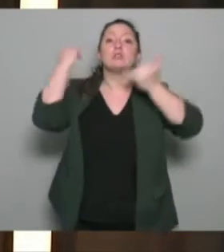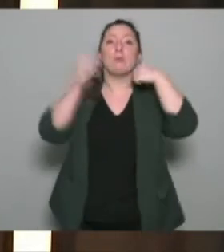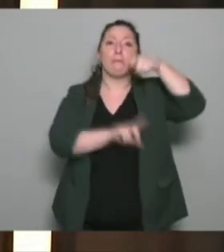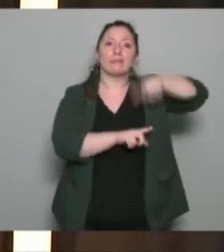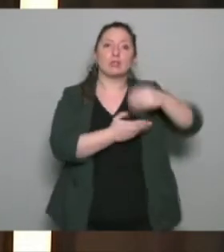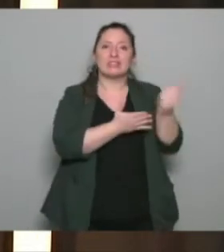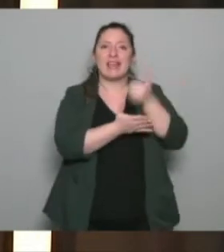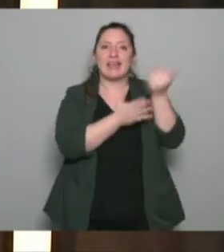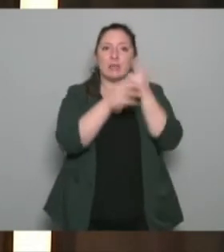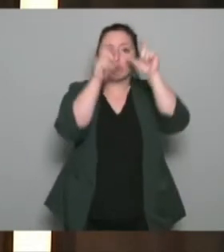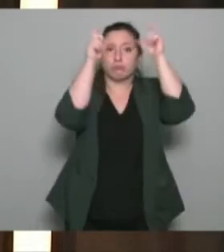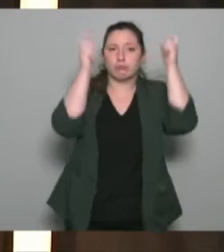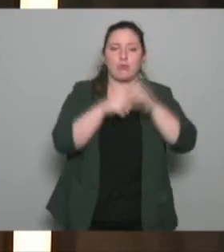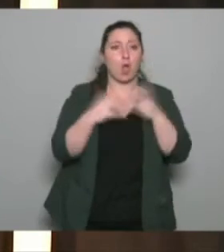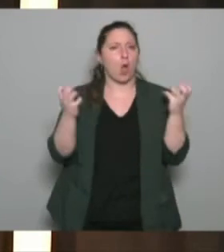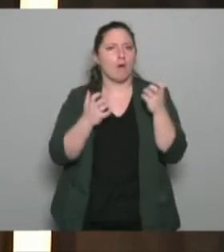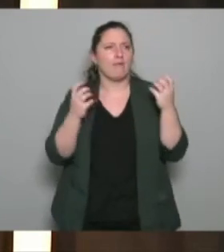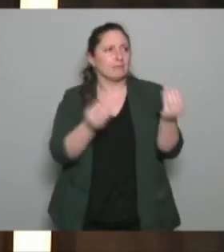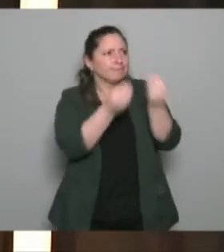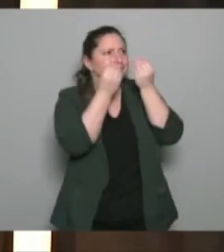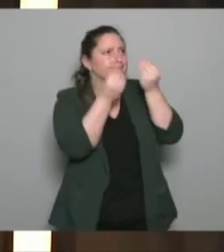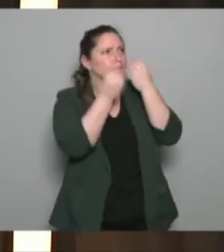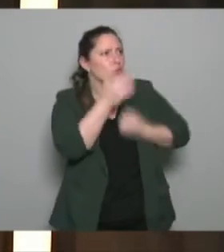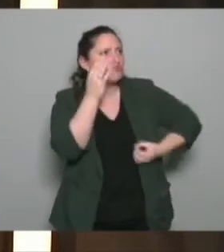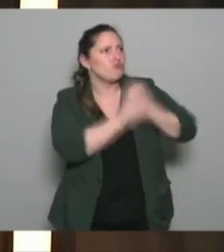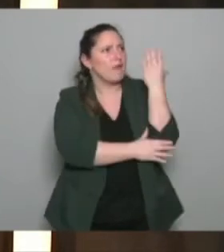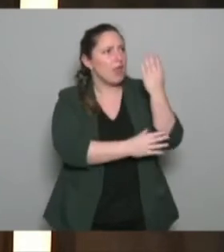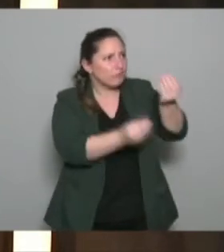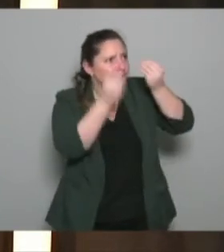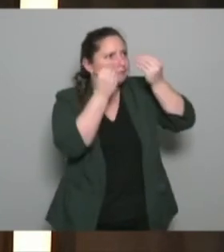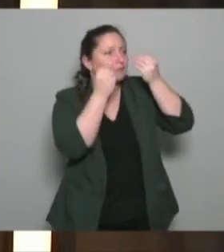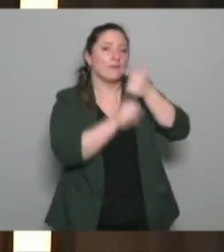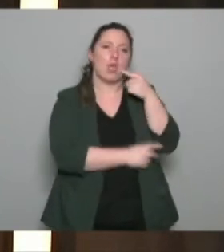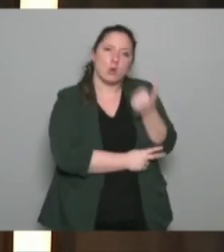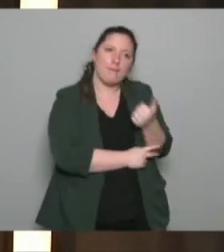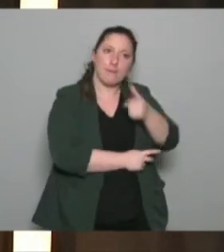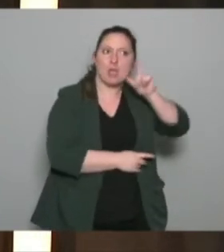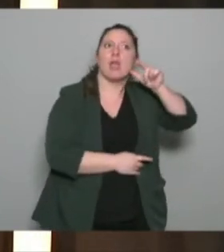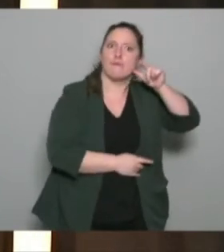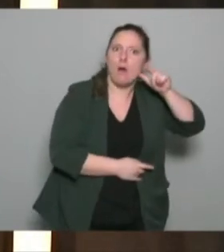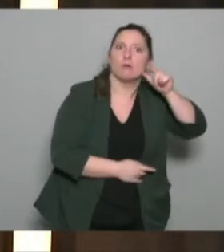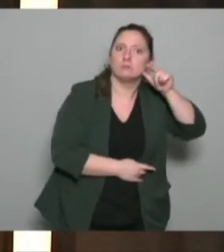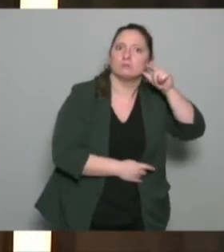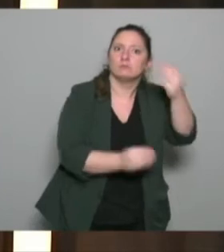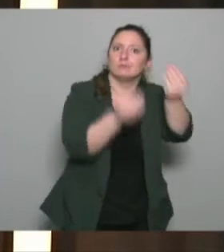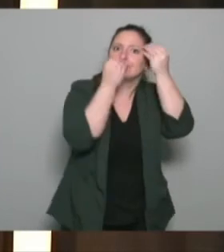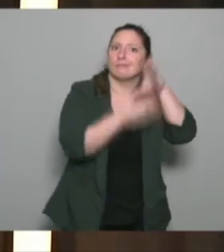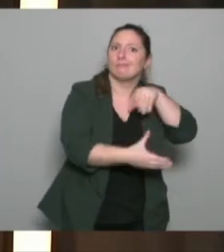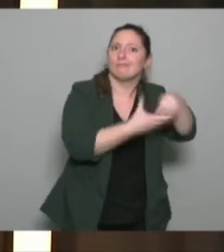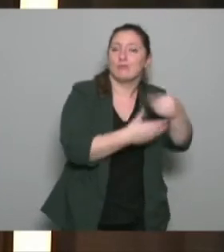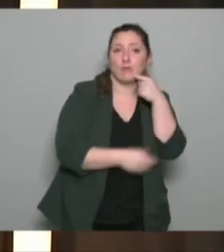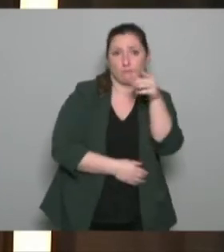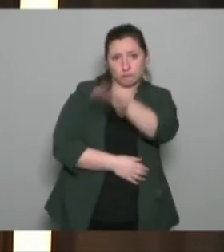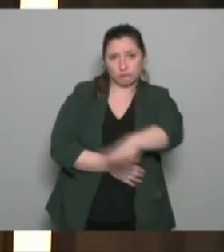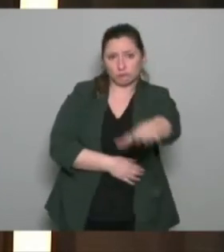avoir de nouvelles formations donc qui fait cet effort du coup est-ce que vous est-ce que